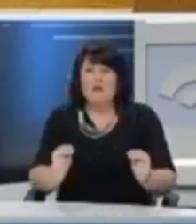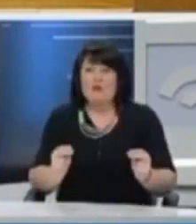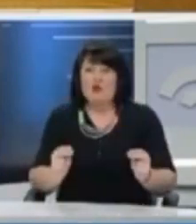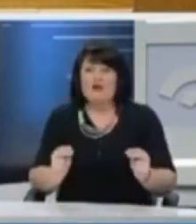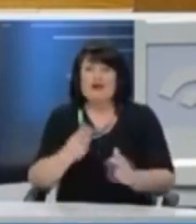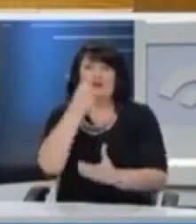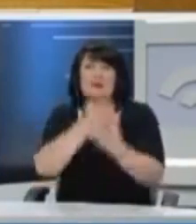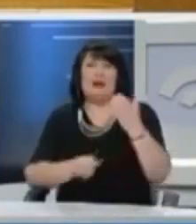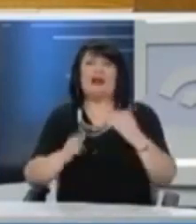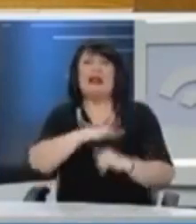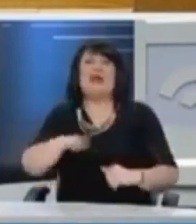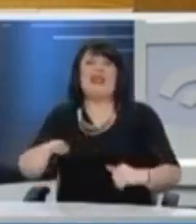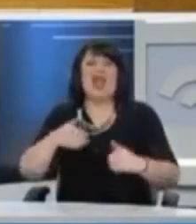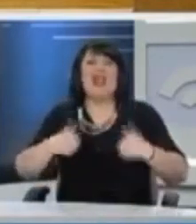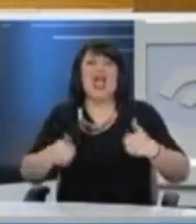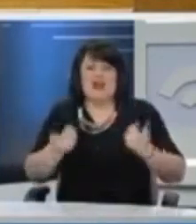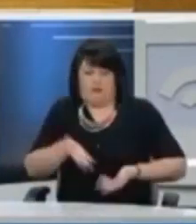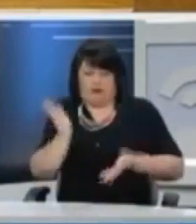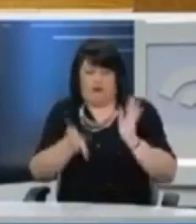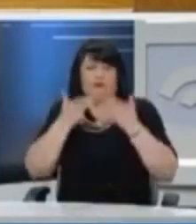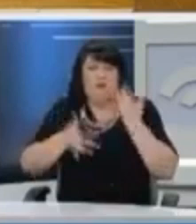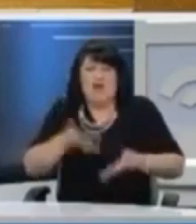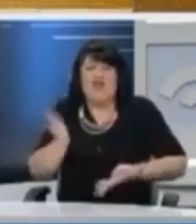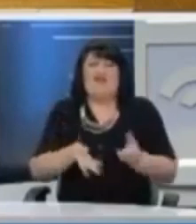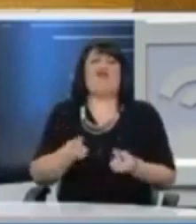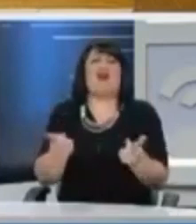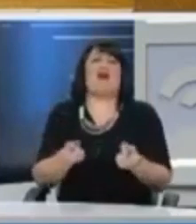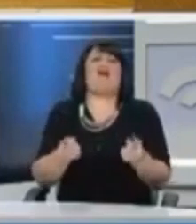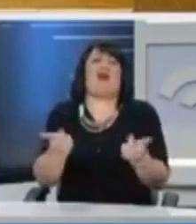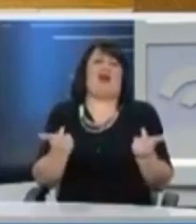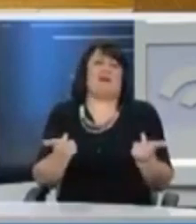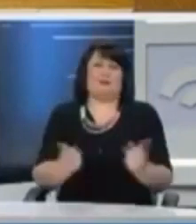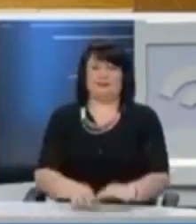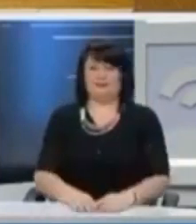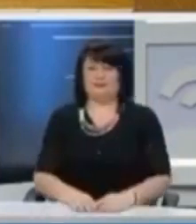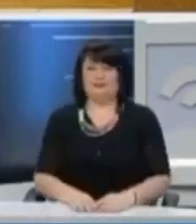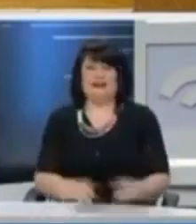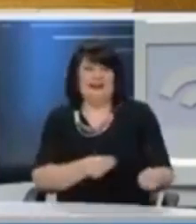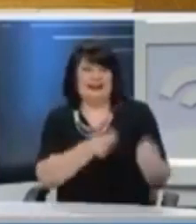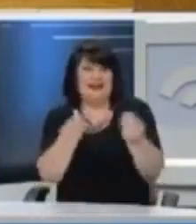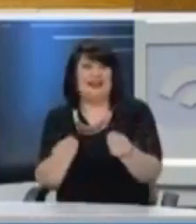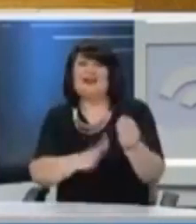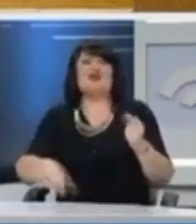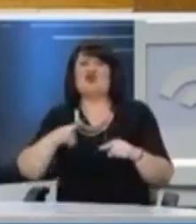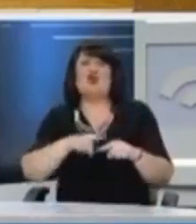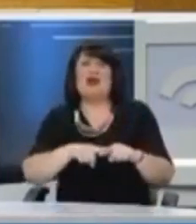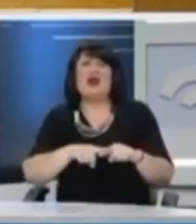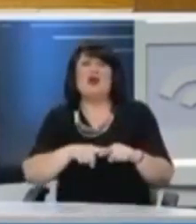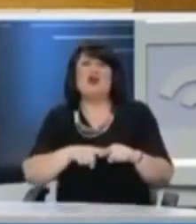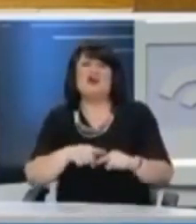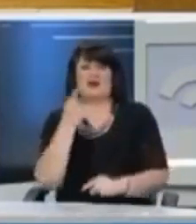περαιτέρω μετανάστευσης των παιδιών μας. Αυτό, να το πω απλά, τελικά προσφέρεται στον ελληνικό λαό